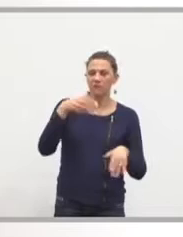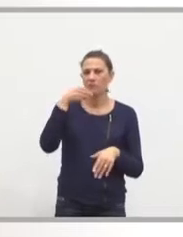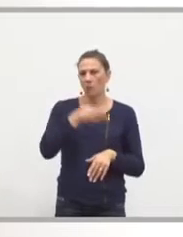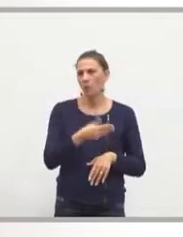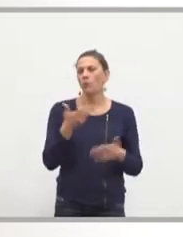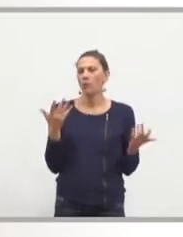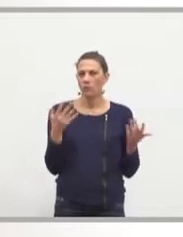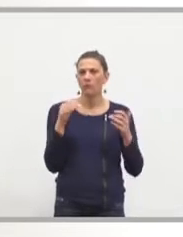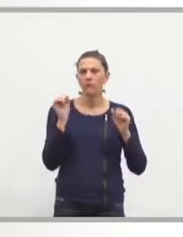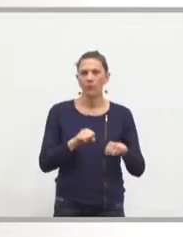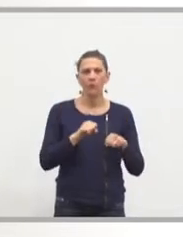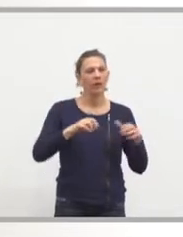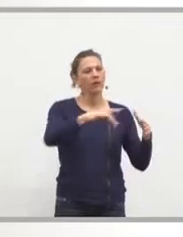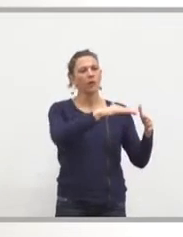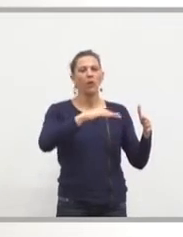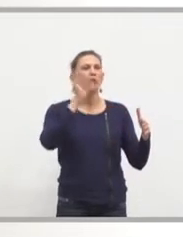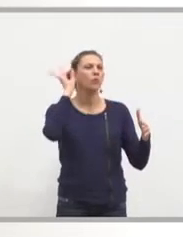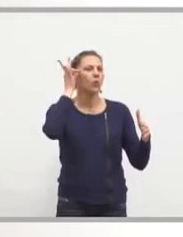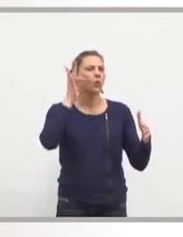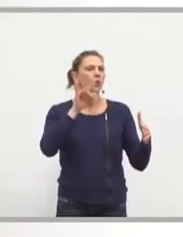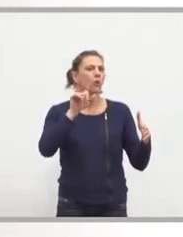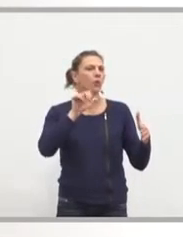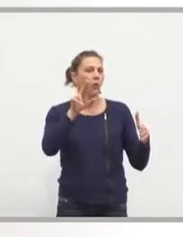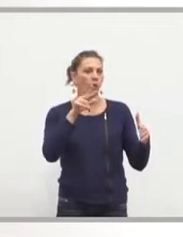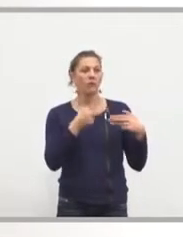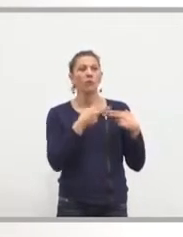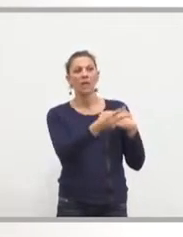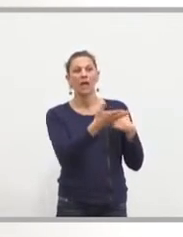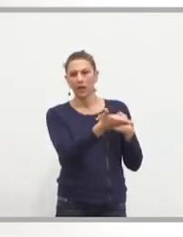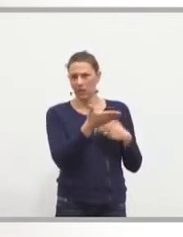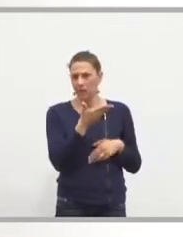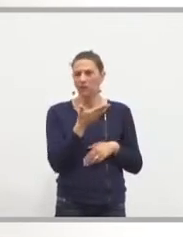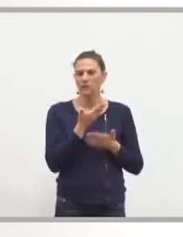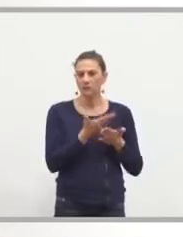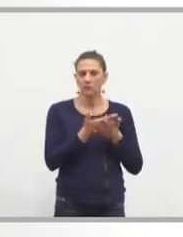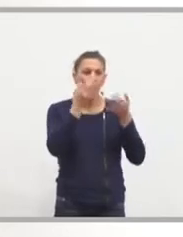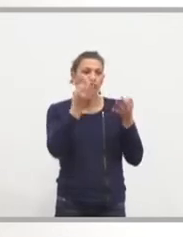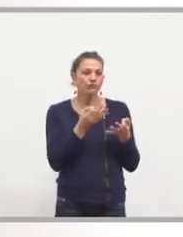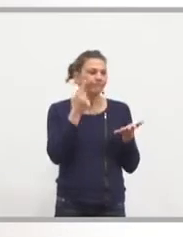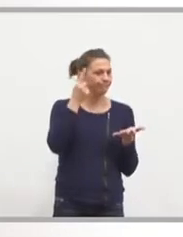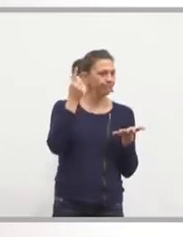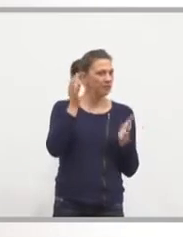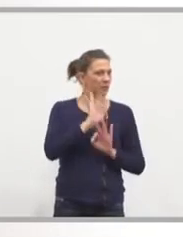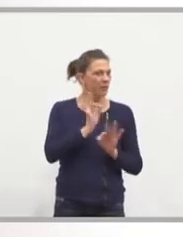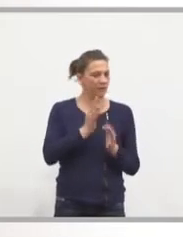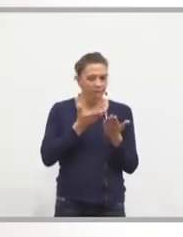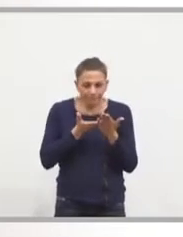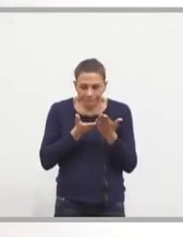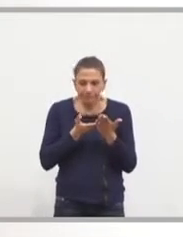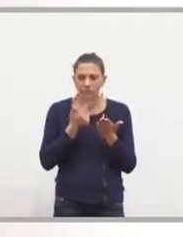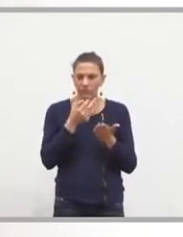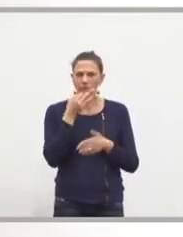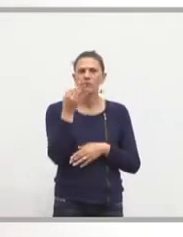voisin de l'étang d'auto qui lui vient peut être concerné par ça. Je ne le vois pas dans ce budget, je le cite dans la mesure où si on ne le prévoit pas,